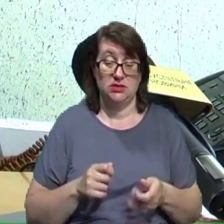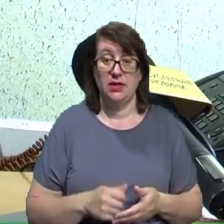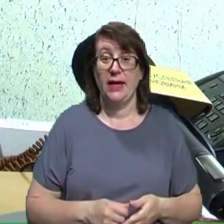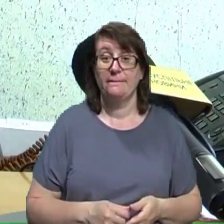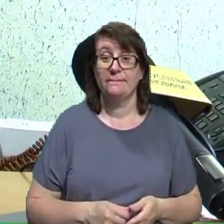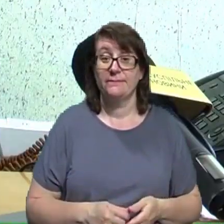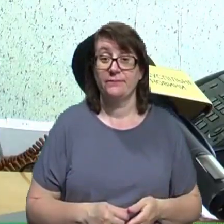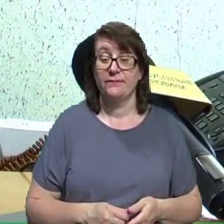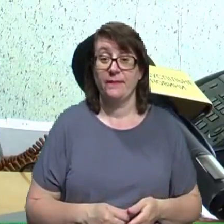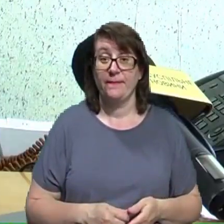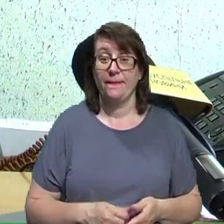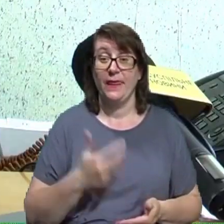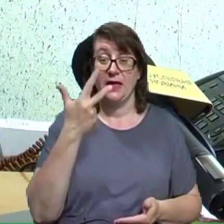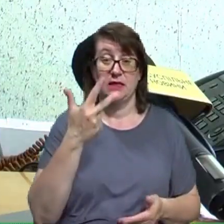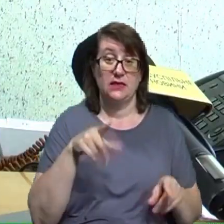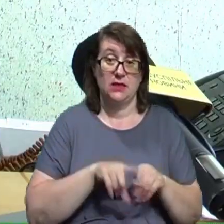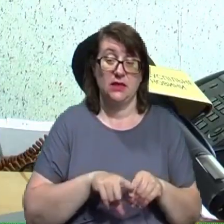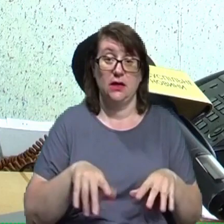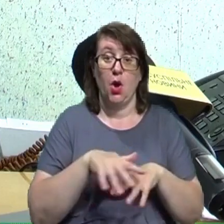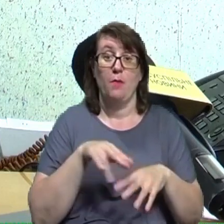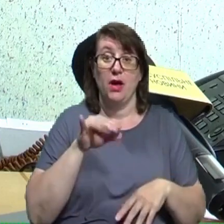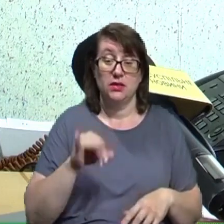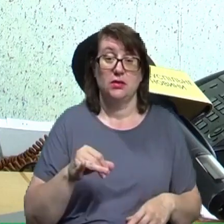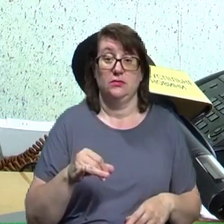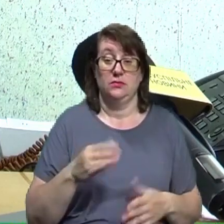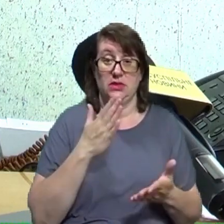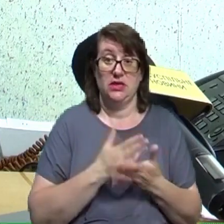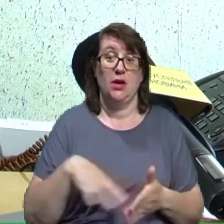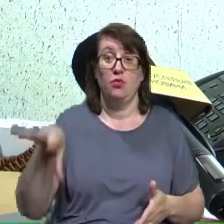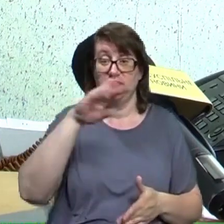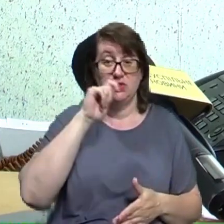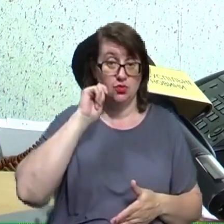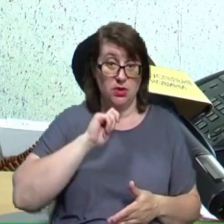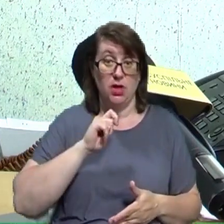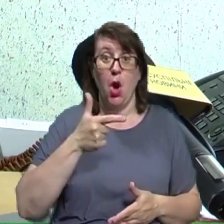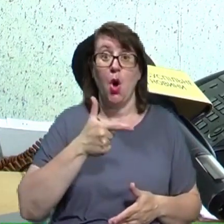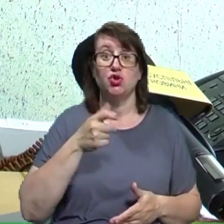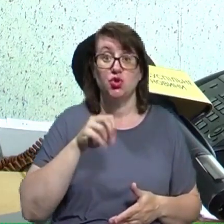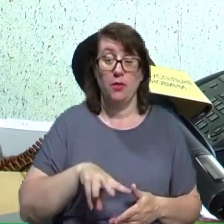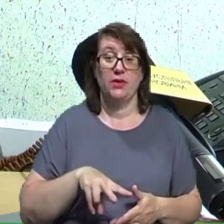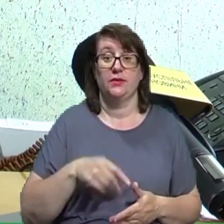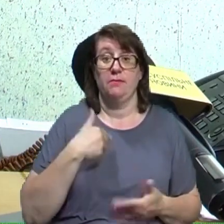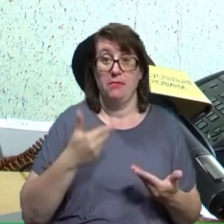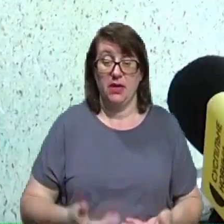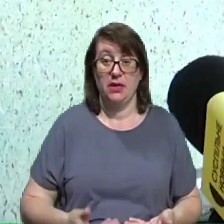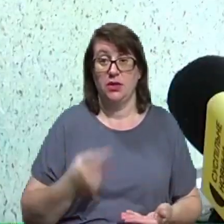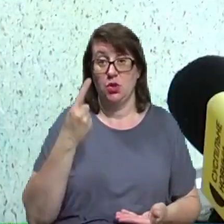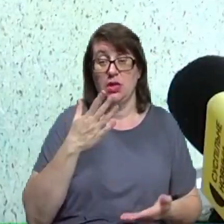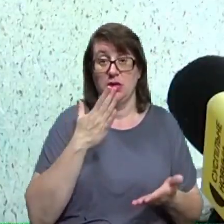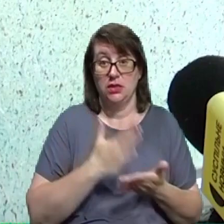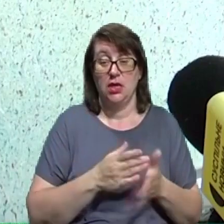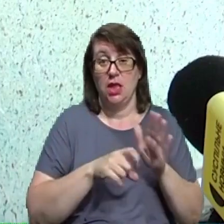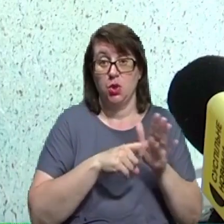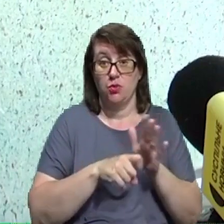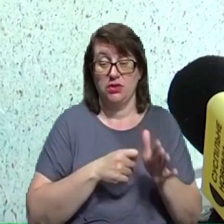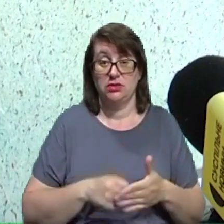Три громади, це три по всій Україні, це Гостомель, ми і одна є на Донбасі. Після того,